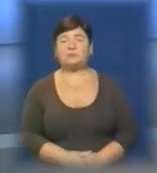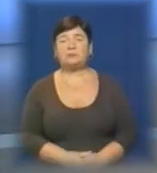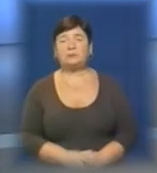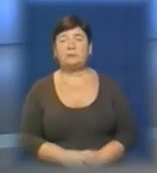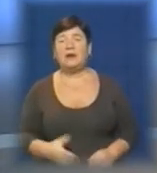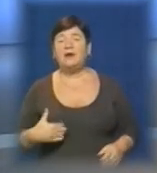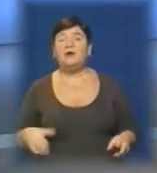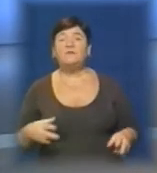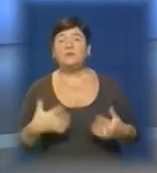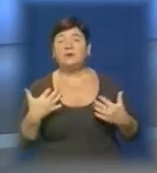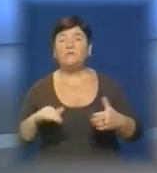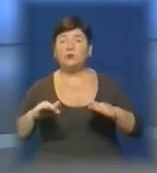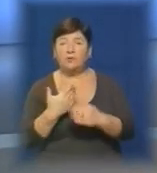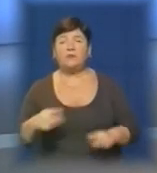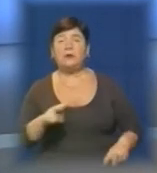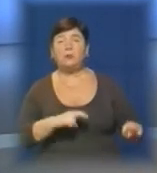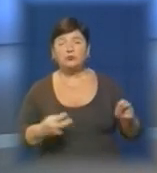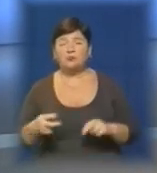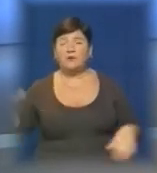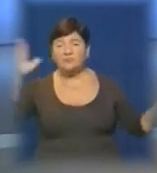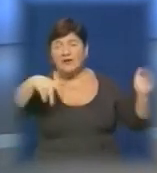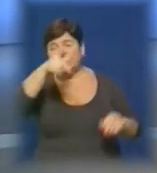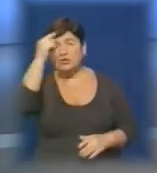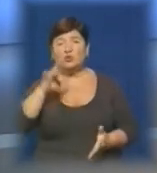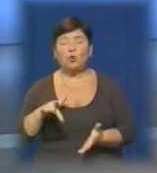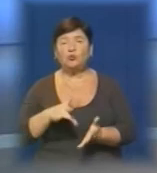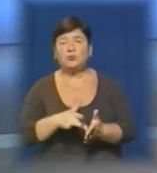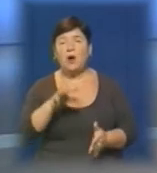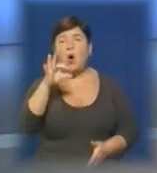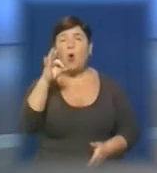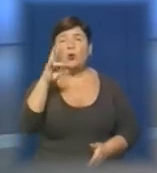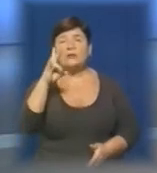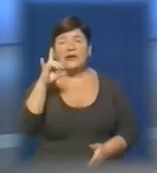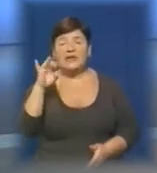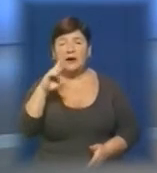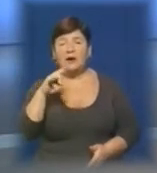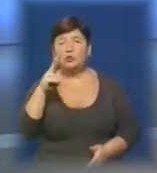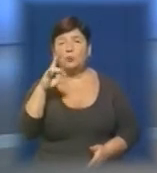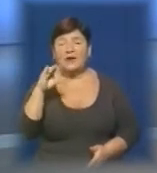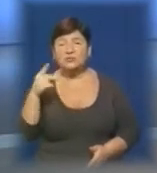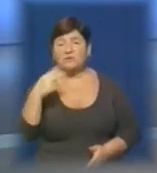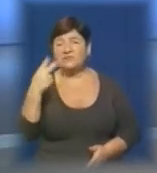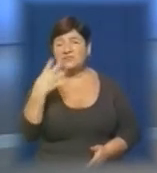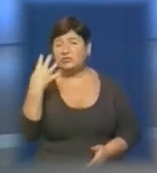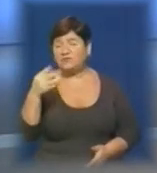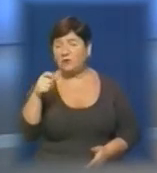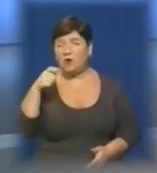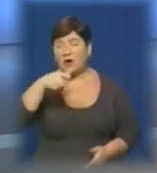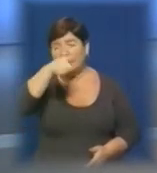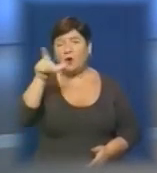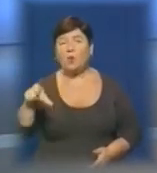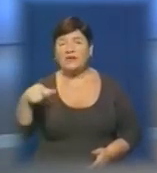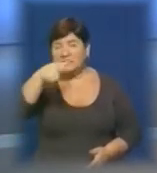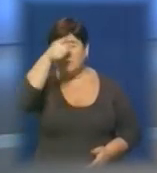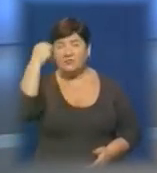Відновлено пошук зниклого кілька років тому в горах Закарпаття чеського туриста Андрія Дубанського. 24-рітнічний громадянин Чехії зник